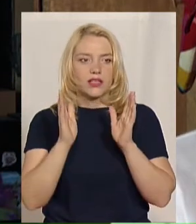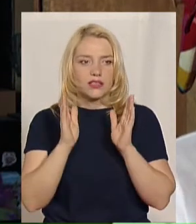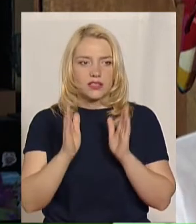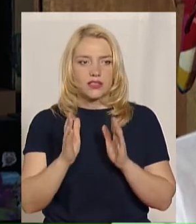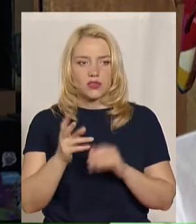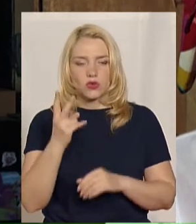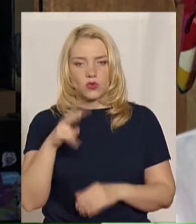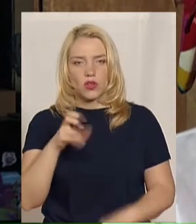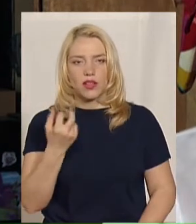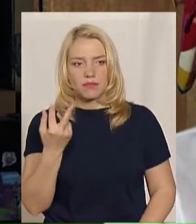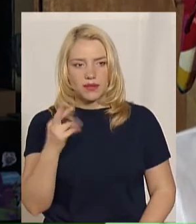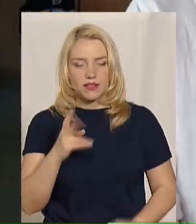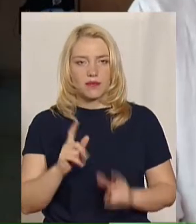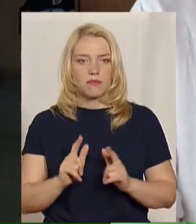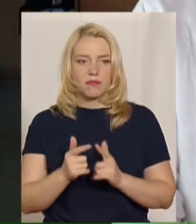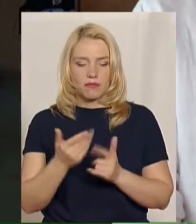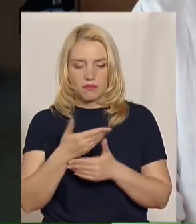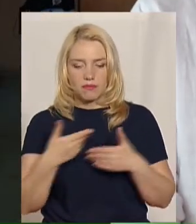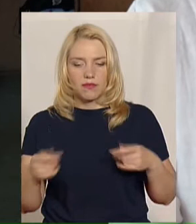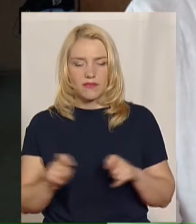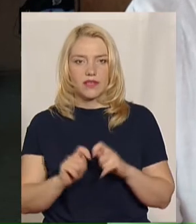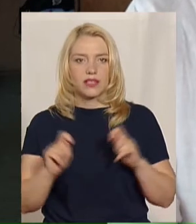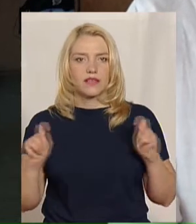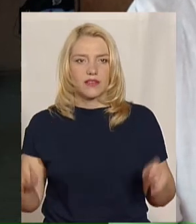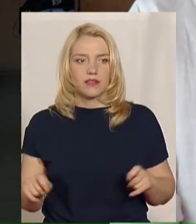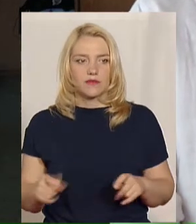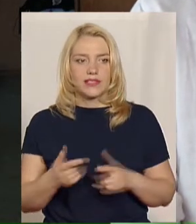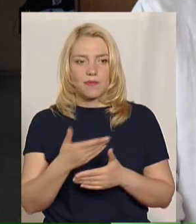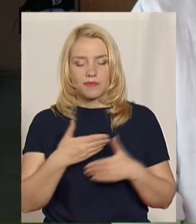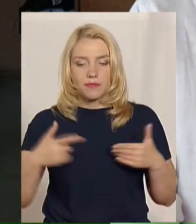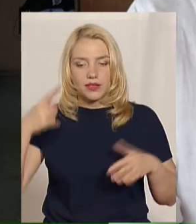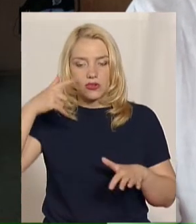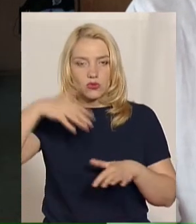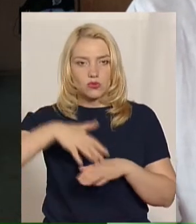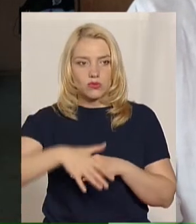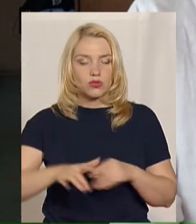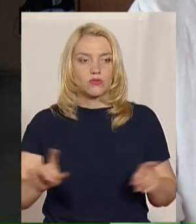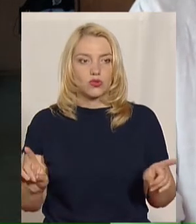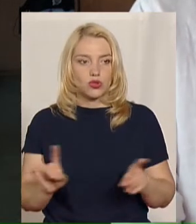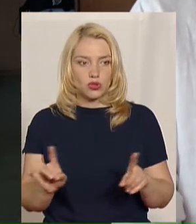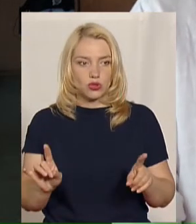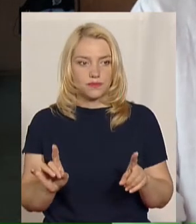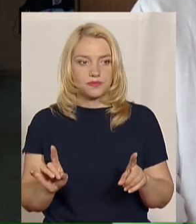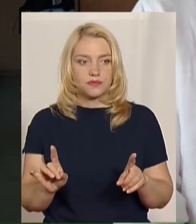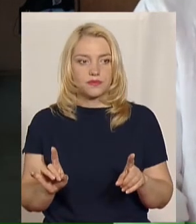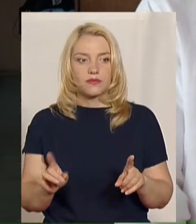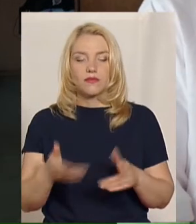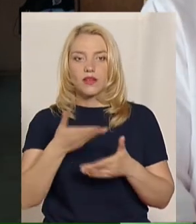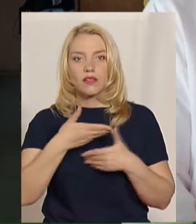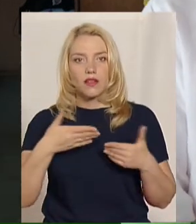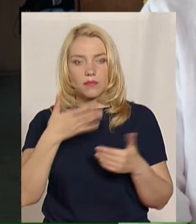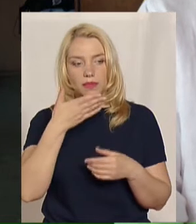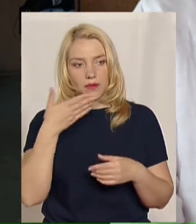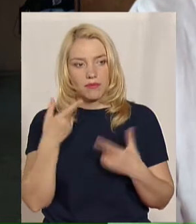відкриваємось. Ми розуміємо, що нам немає де